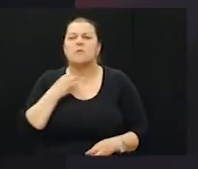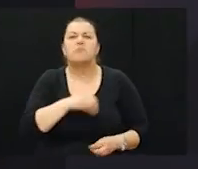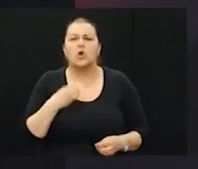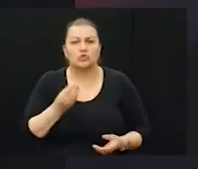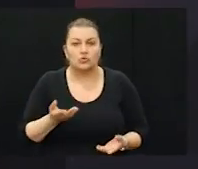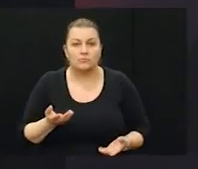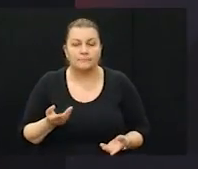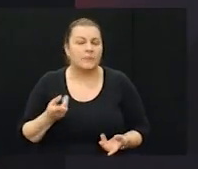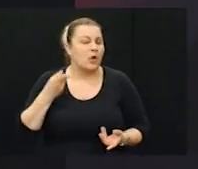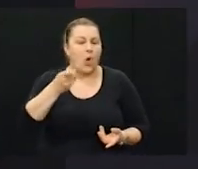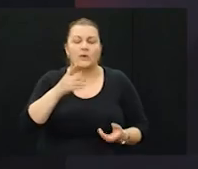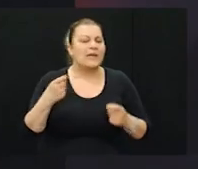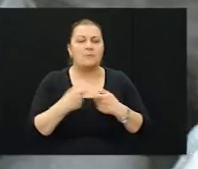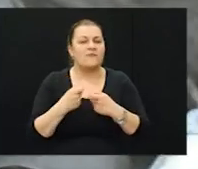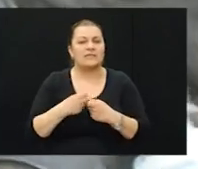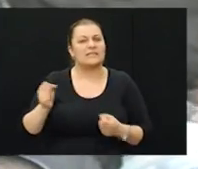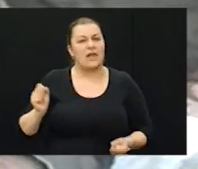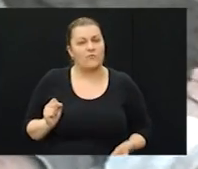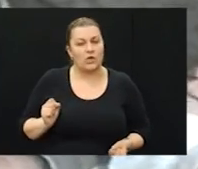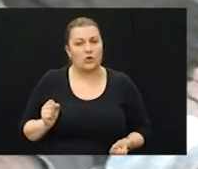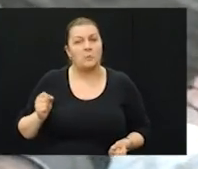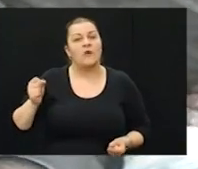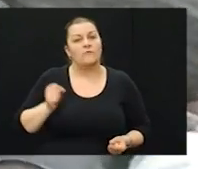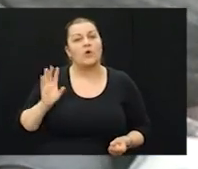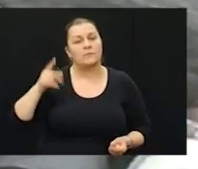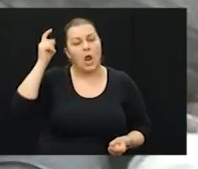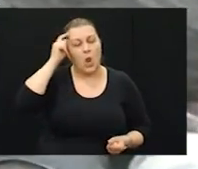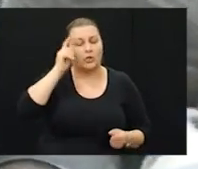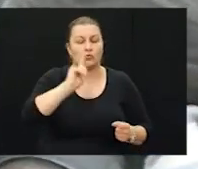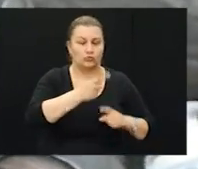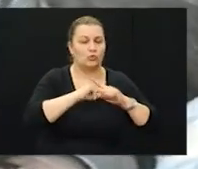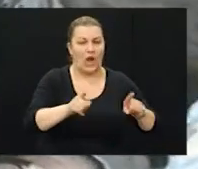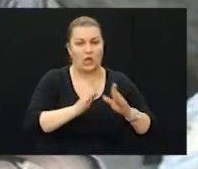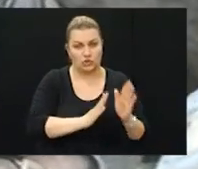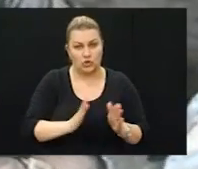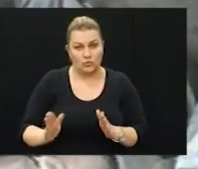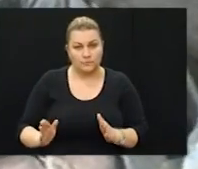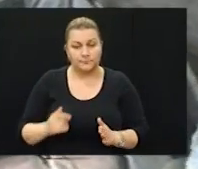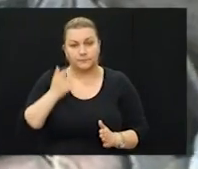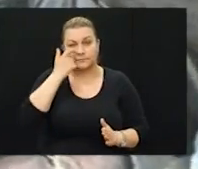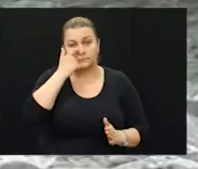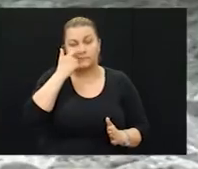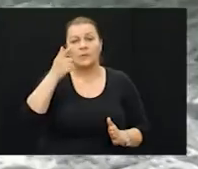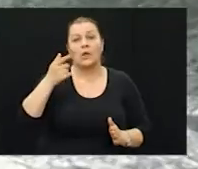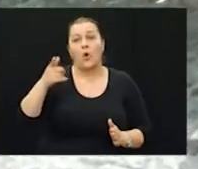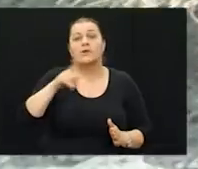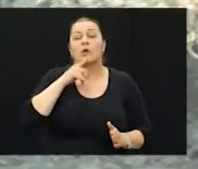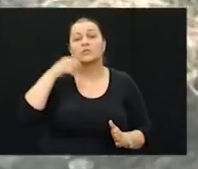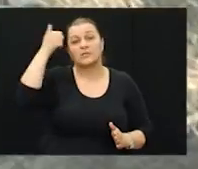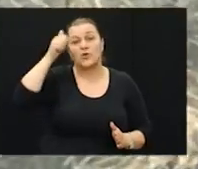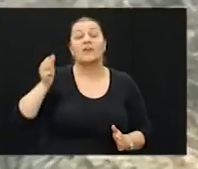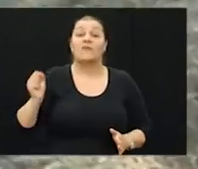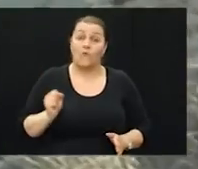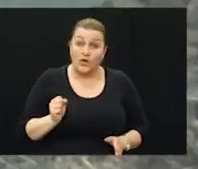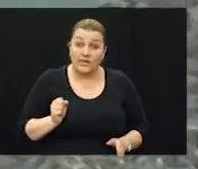on nema veze sa vojnikom. Vojnik ima drugačiju logiku. Logika koju govori jedan, a naziva sebe vojnikom,